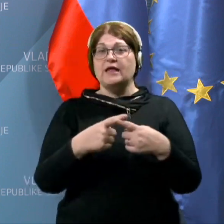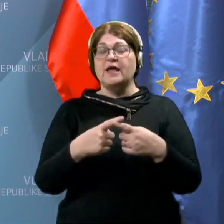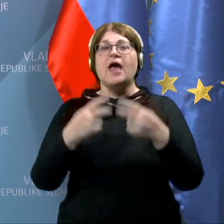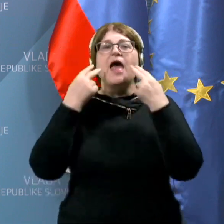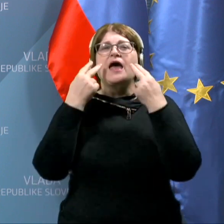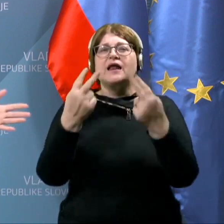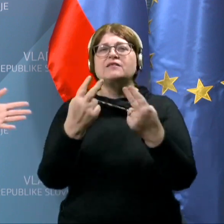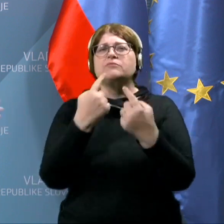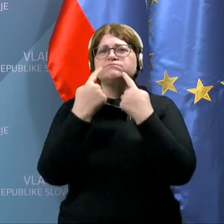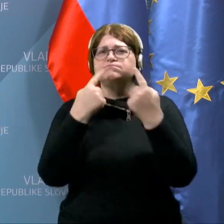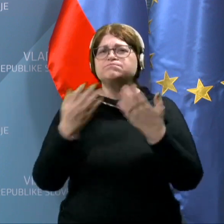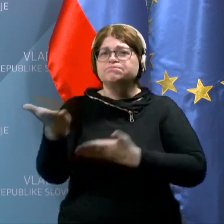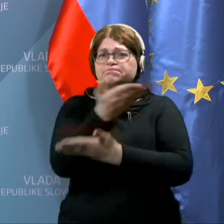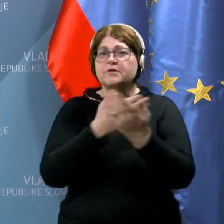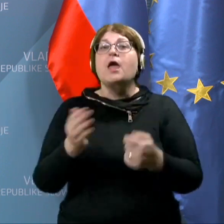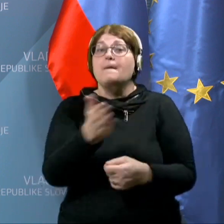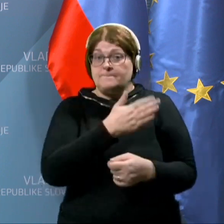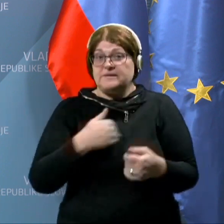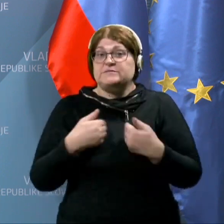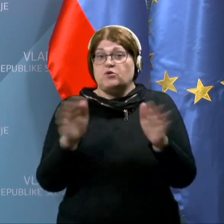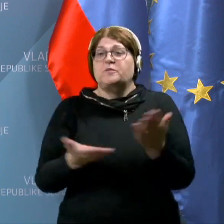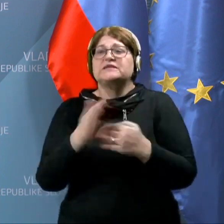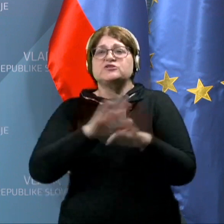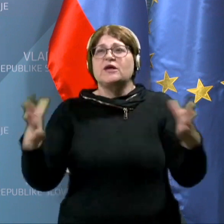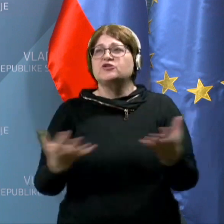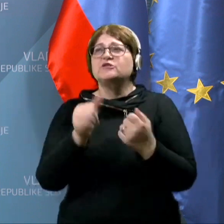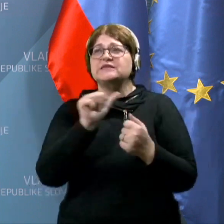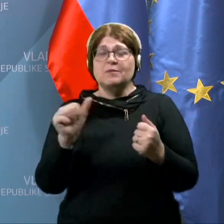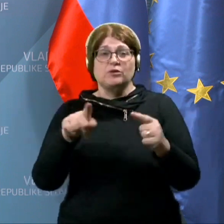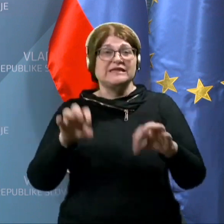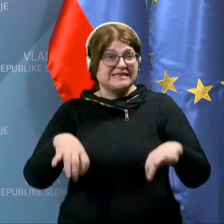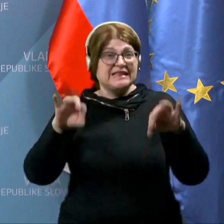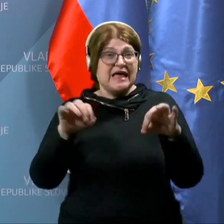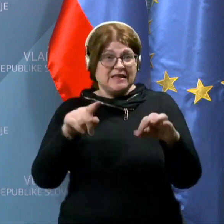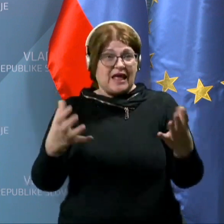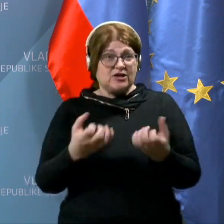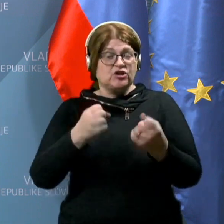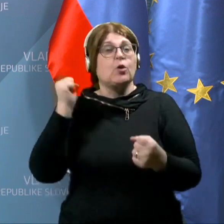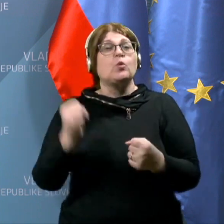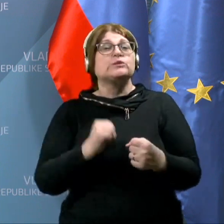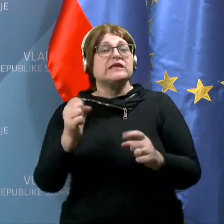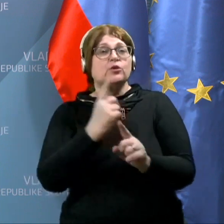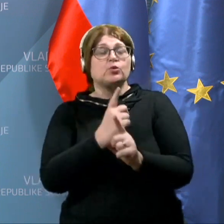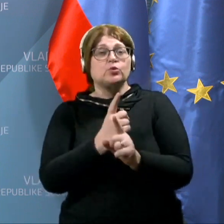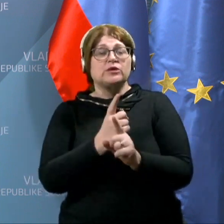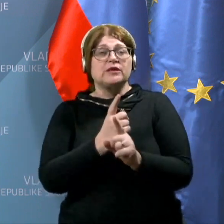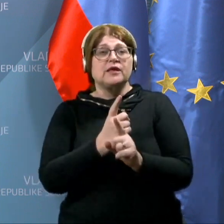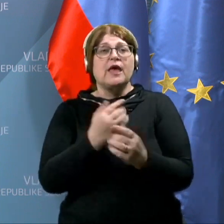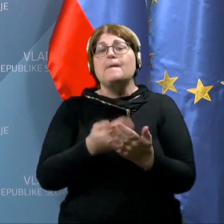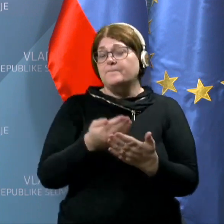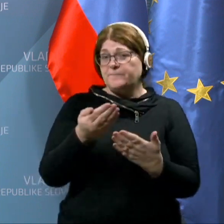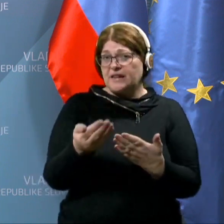Glede medijacije, seveda mi smo odprti za vse rešitve, samo da se najde rešitev, zato tudi predlogi.